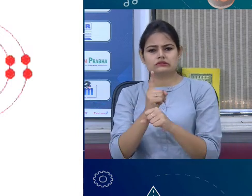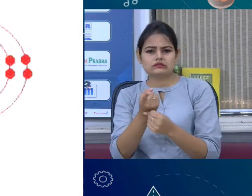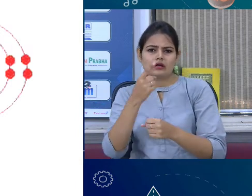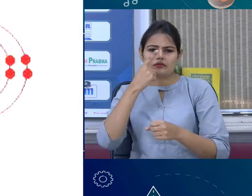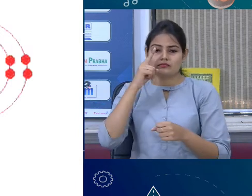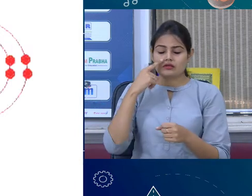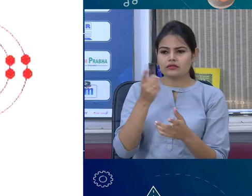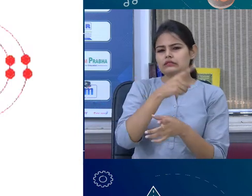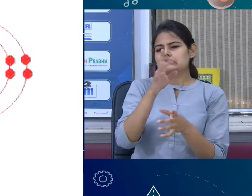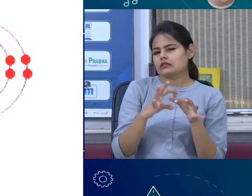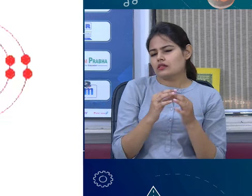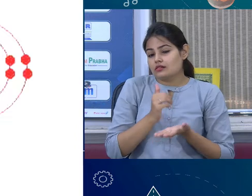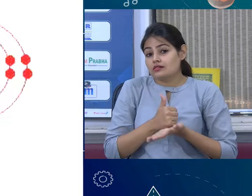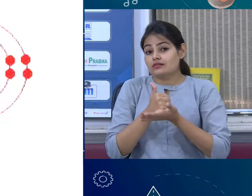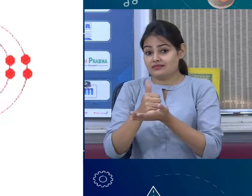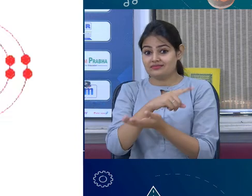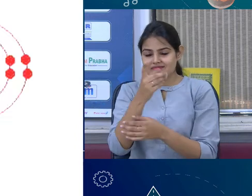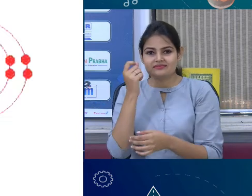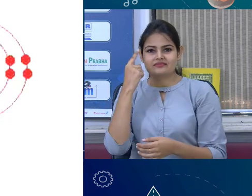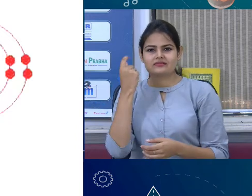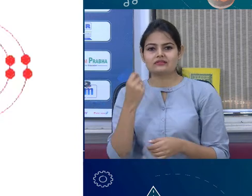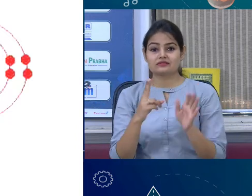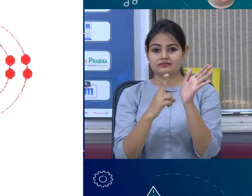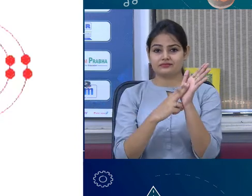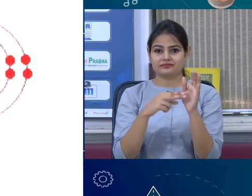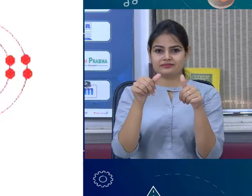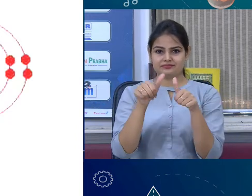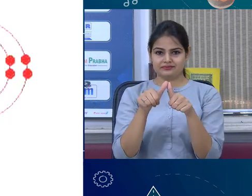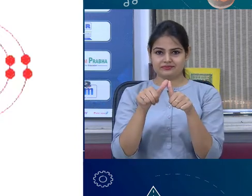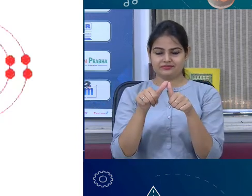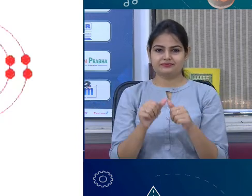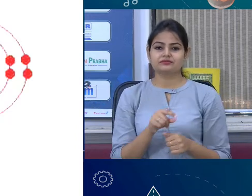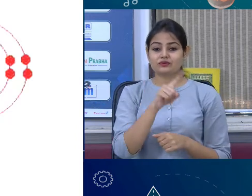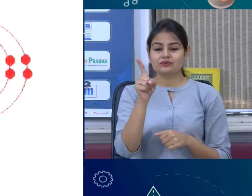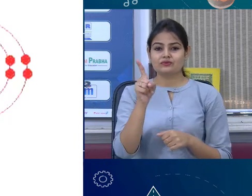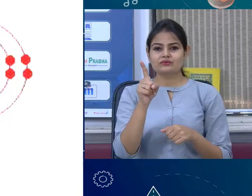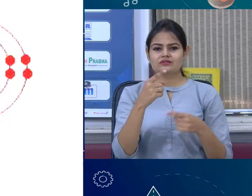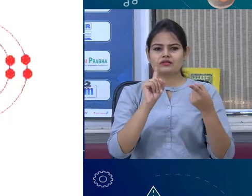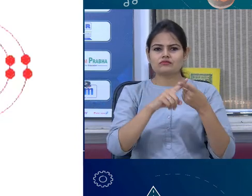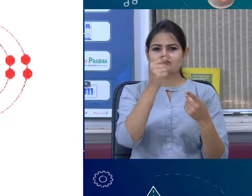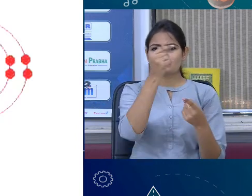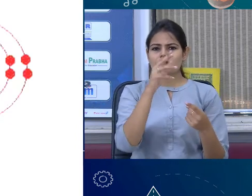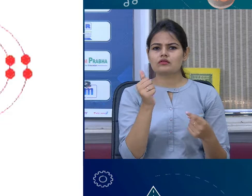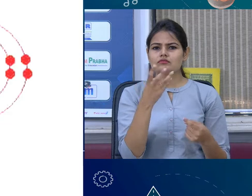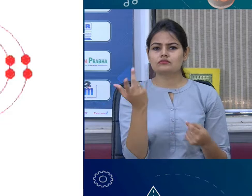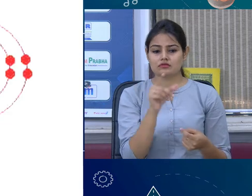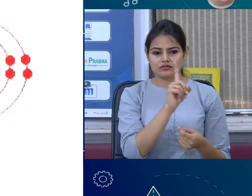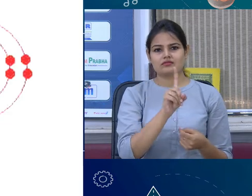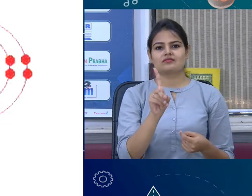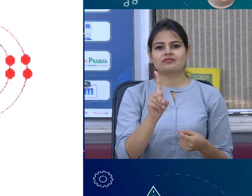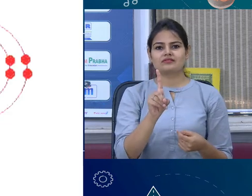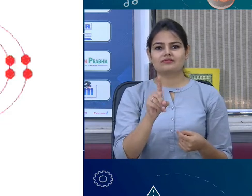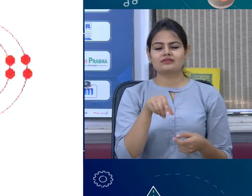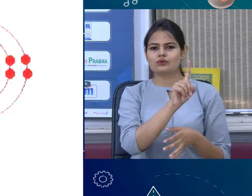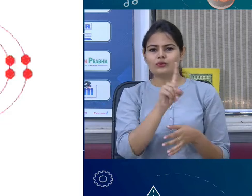करके इसको समझा सते हैं कि sodium sodium has got you know 11 electrons तो एक electron in the outermost shell it's loosely